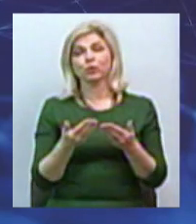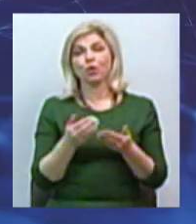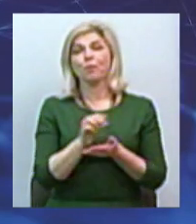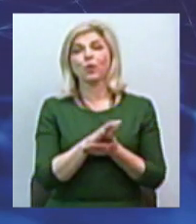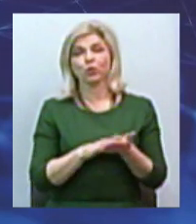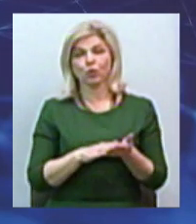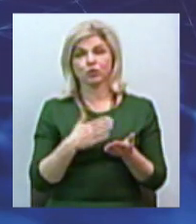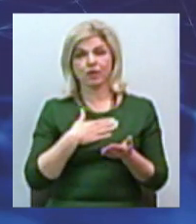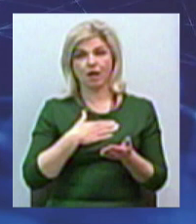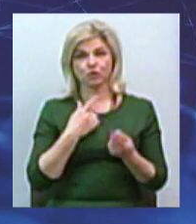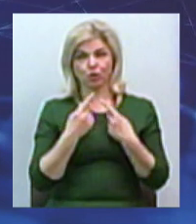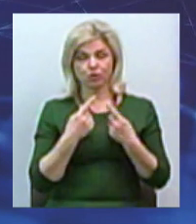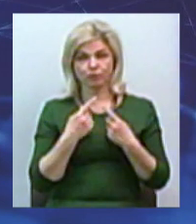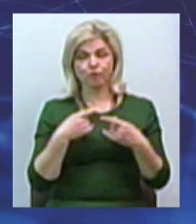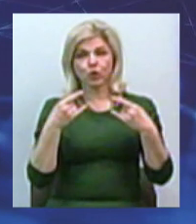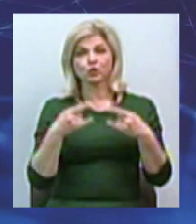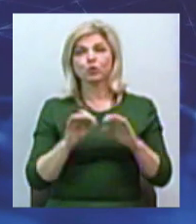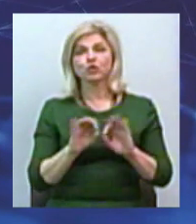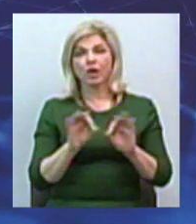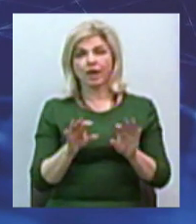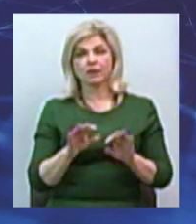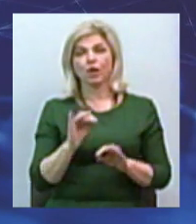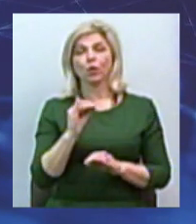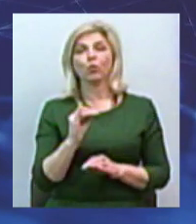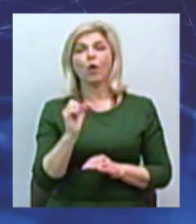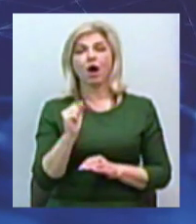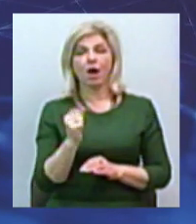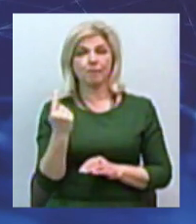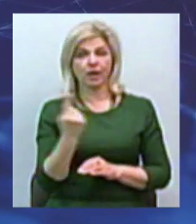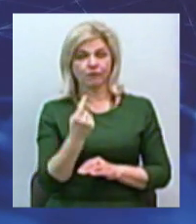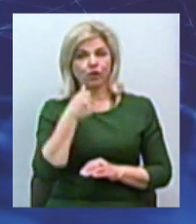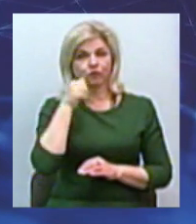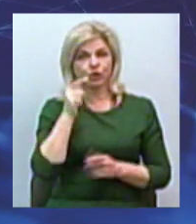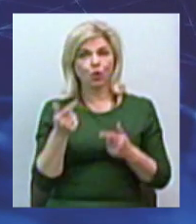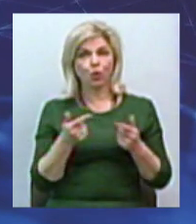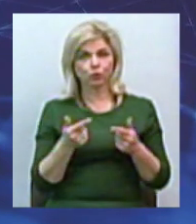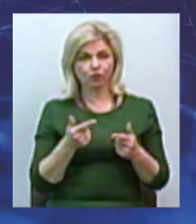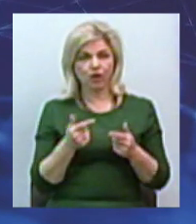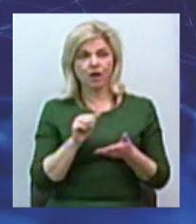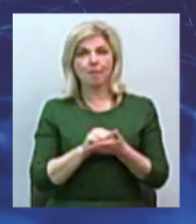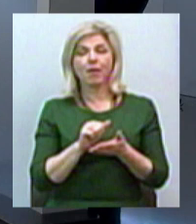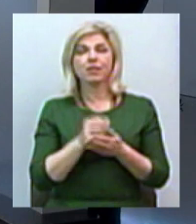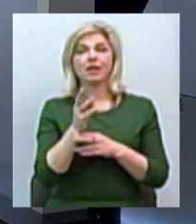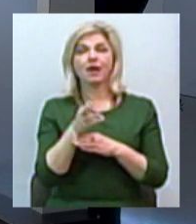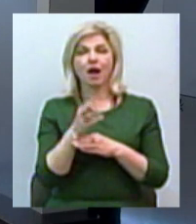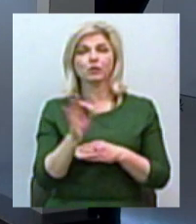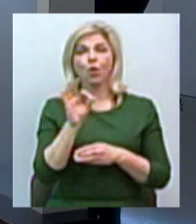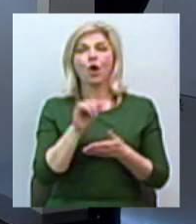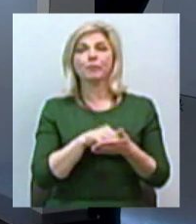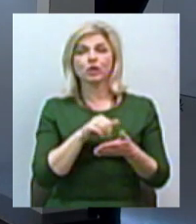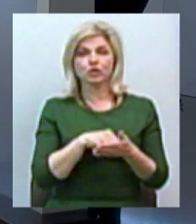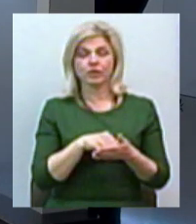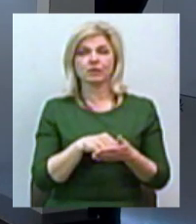сюжетом наших колег з ЮАПершого. Вчора вони підготували якраз матеріал про причини та